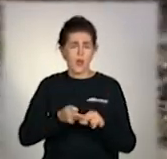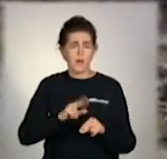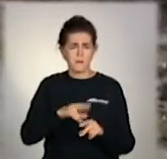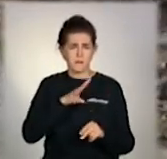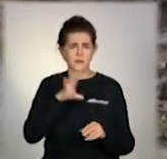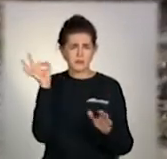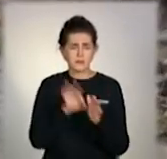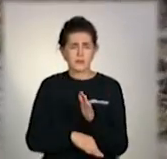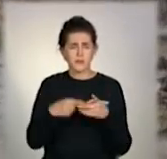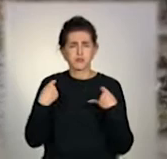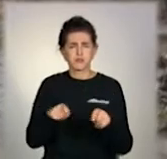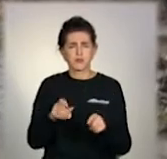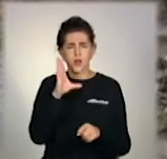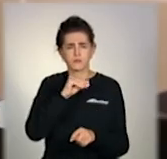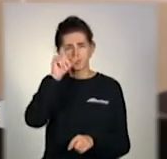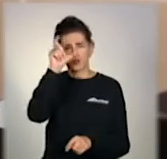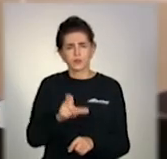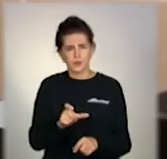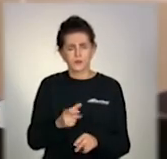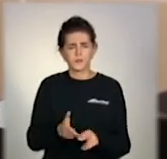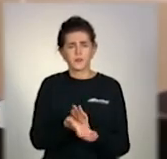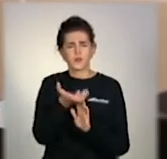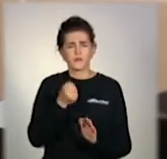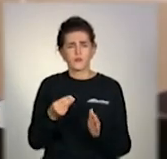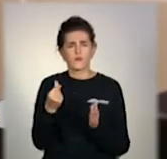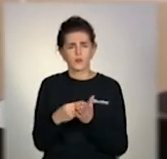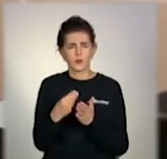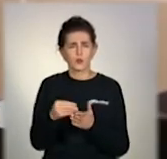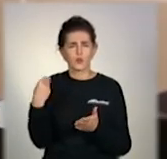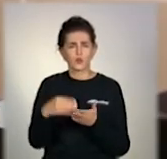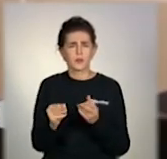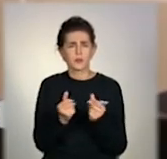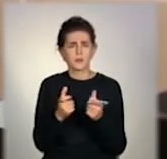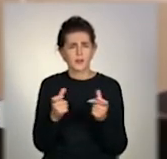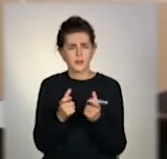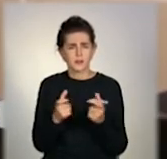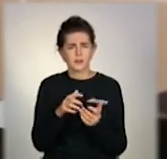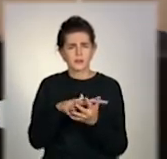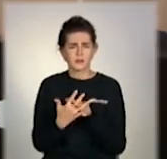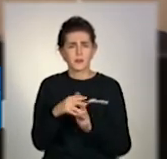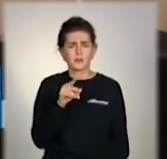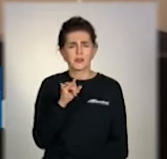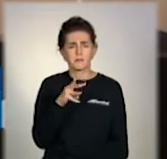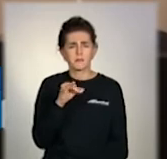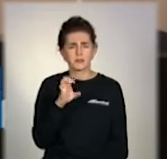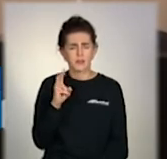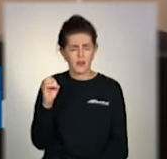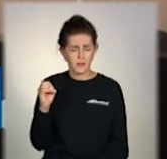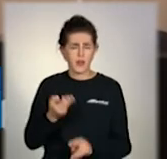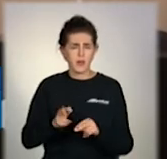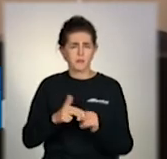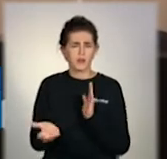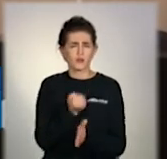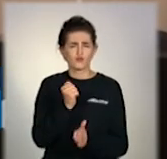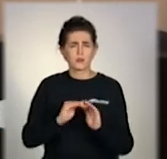примудрилися згодом продати перехожому. За отримані гроші купили квиток до села Приміське. Правоохоронці знайшли